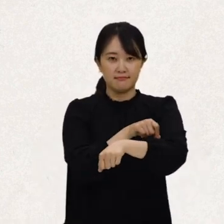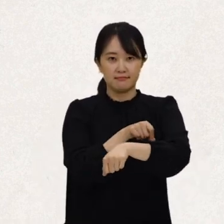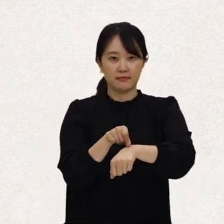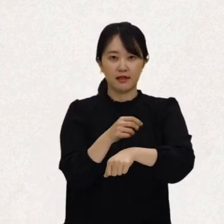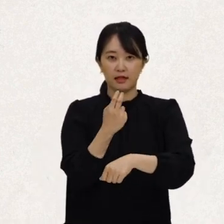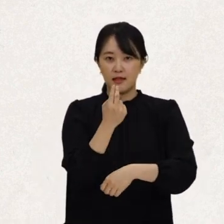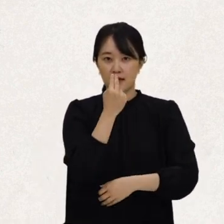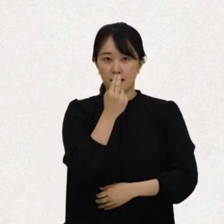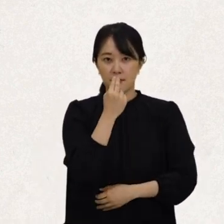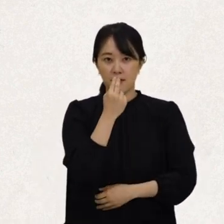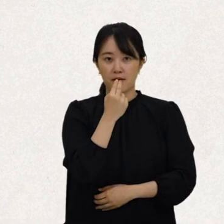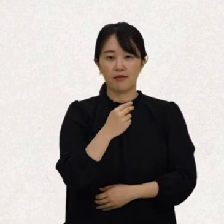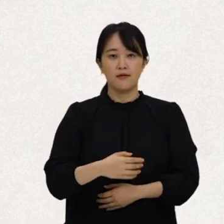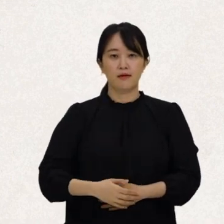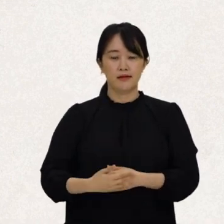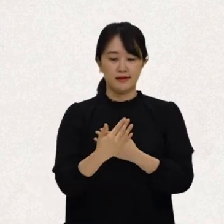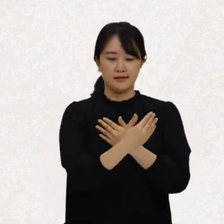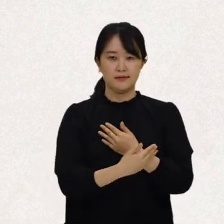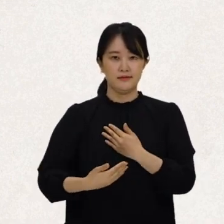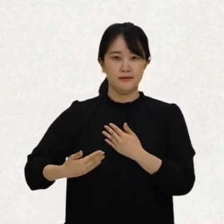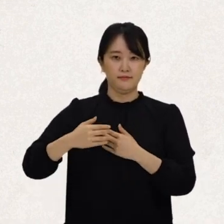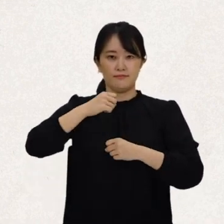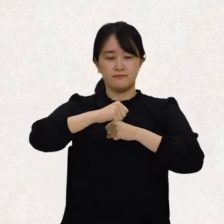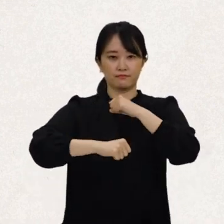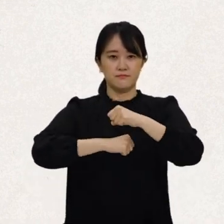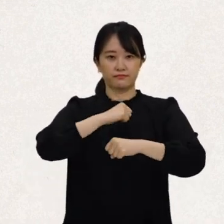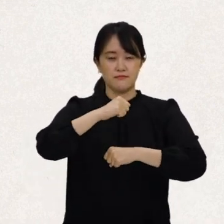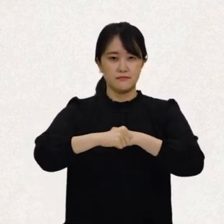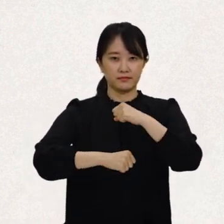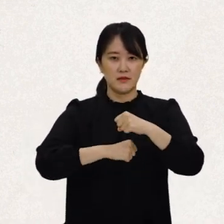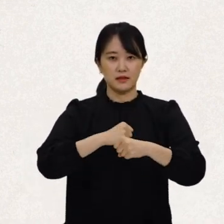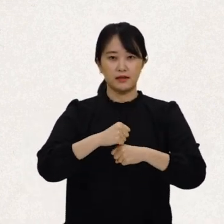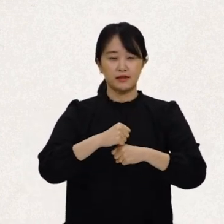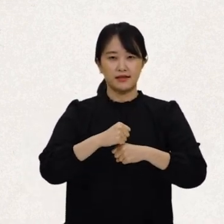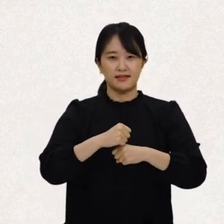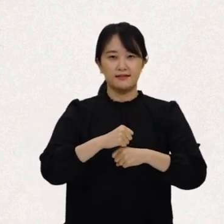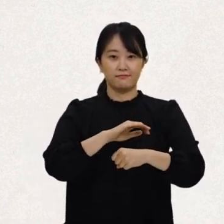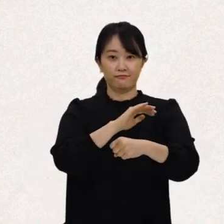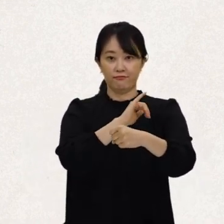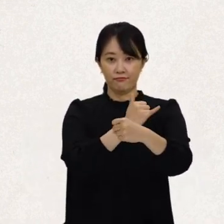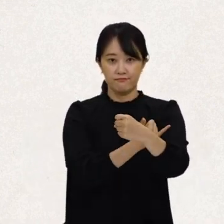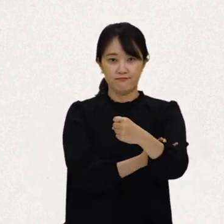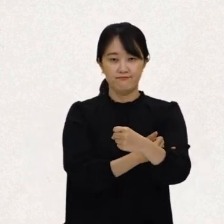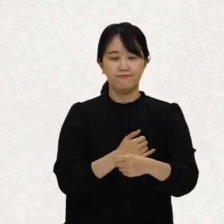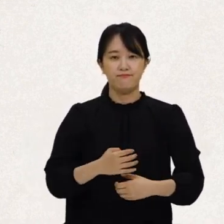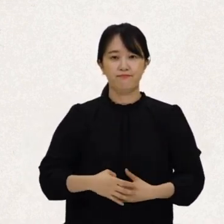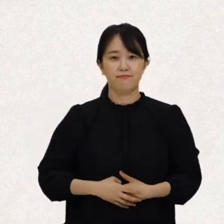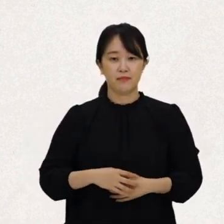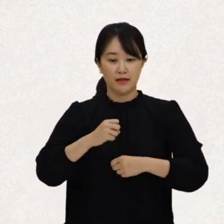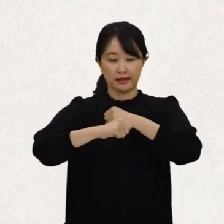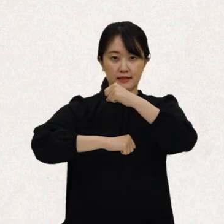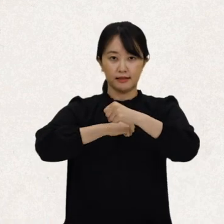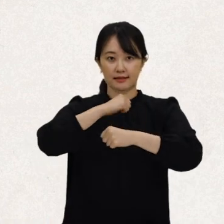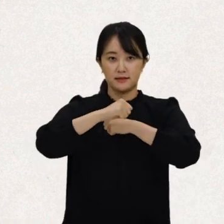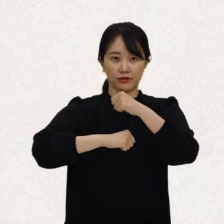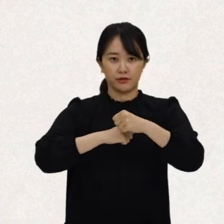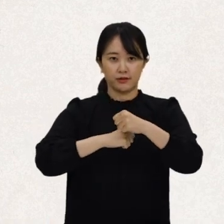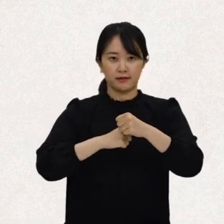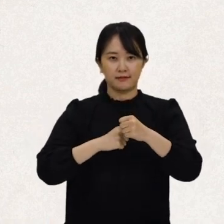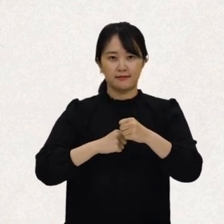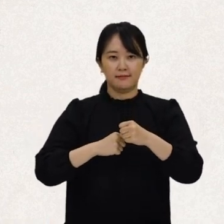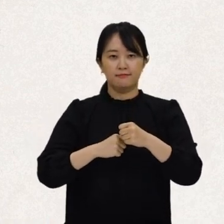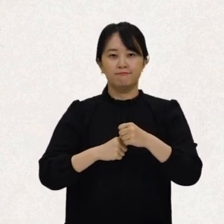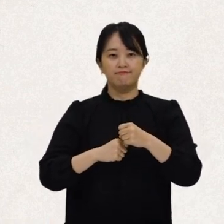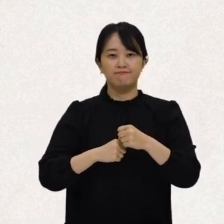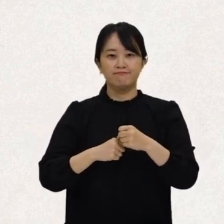생명권, 신체의 자유와 안전, 고문 등으로부터의 자유 등 자유권에 대해서는 즉각적인